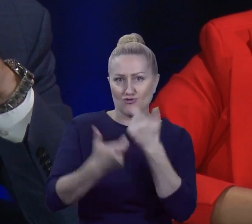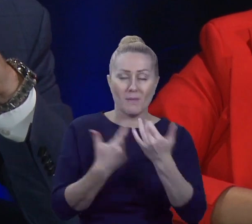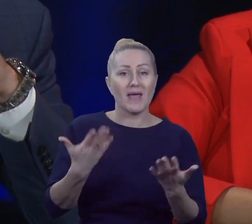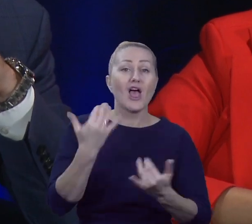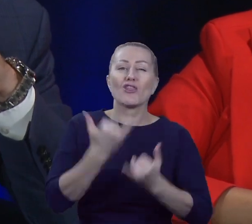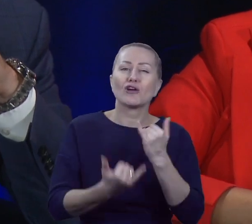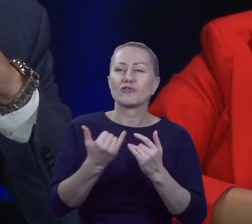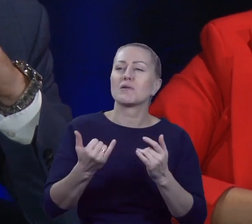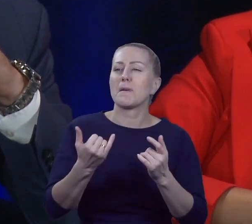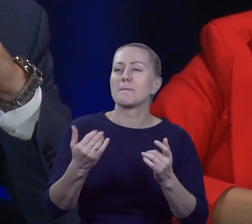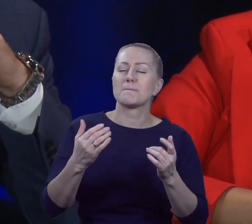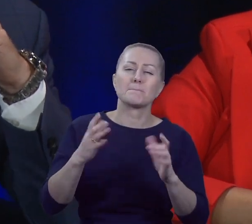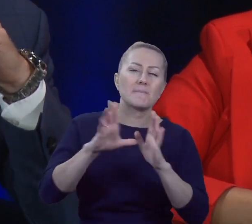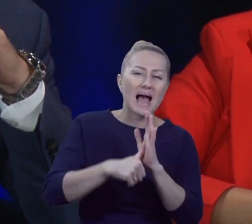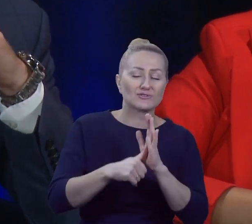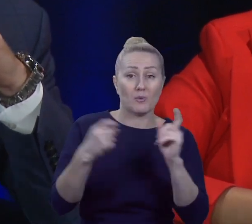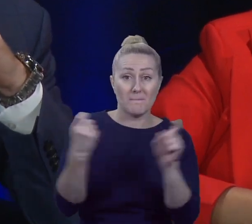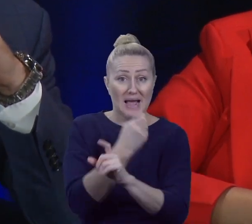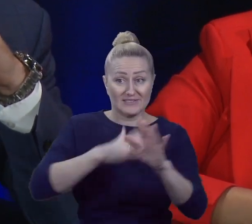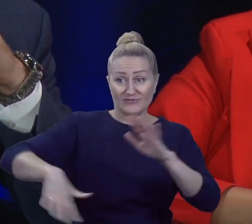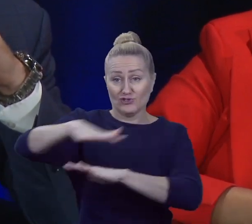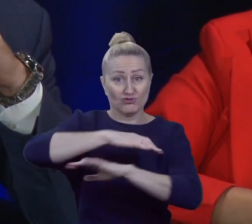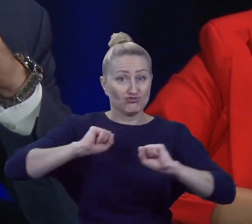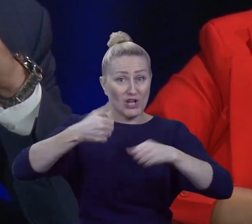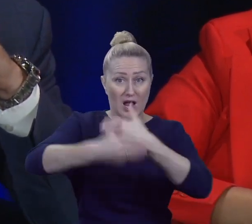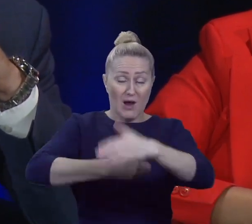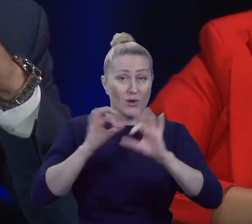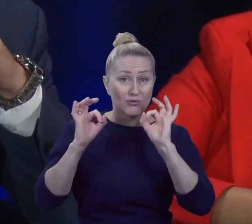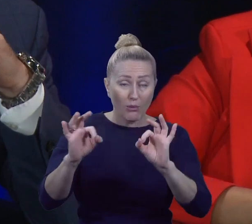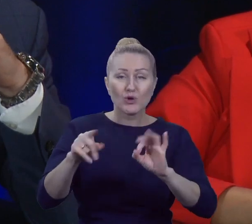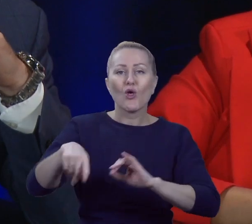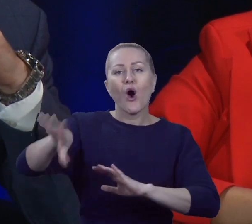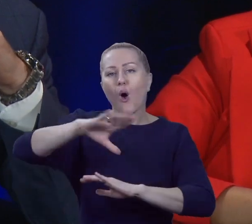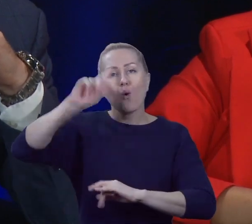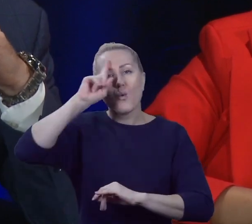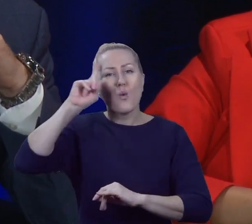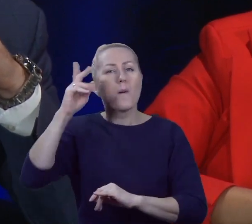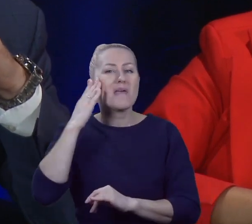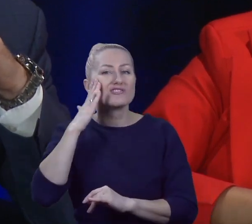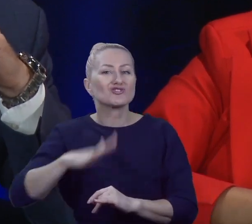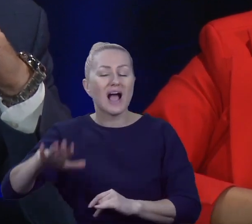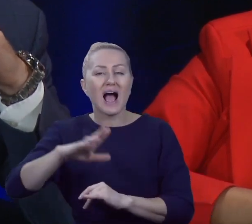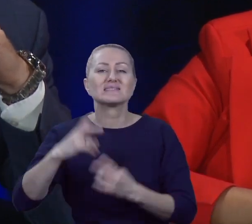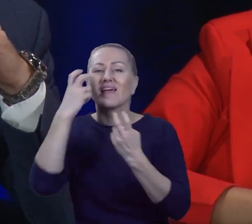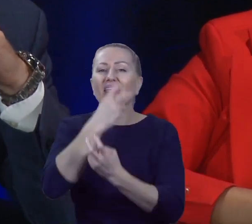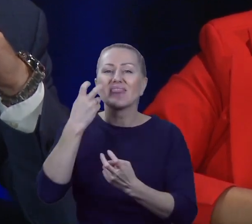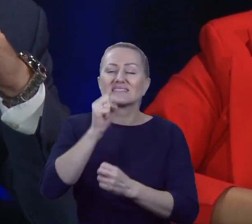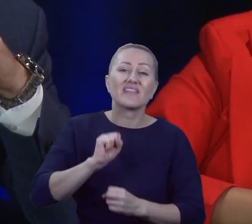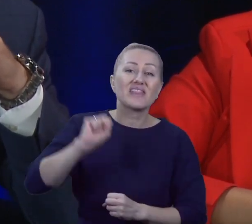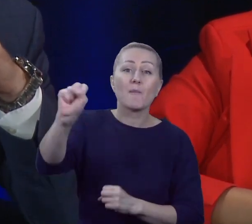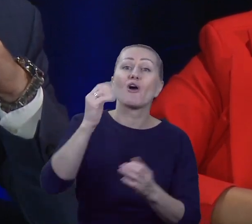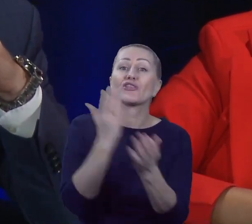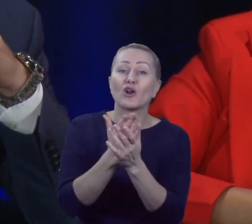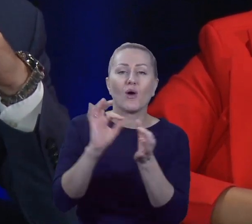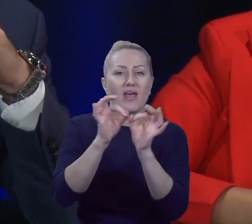jeżeli kraj dobrze funkcjonuje, to mieszkańcy danej wspólnoty interesują się demokracją w momencie ogłoszenia